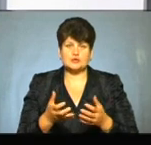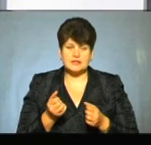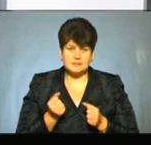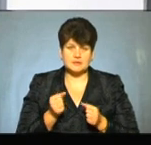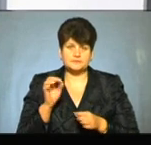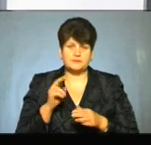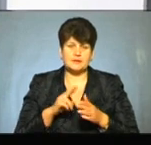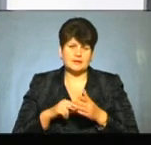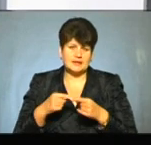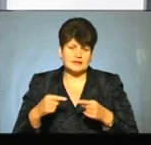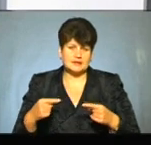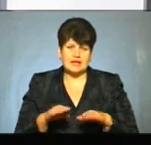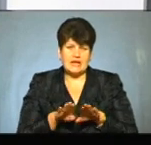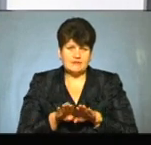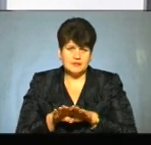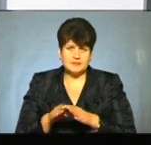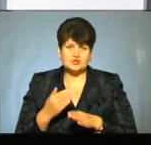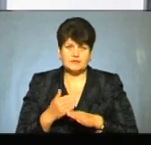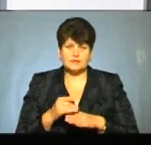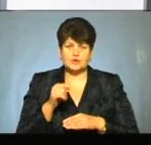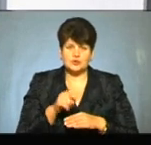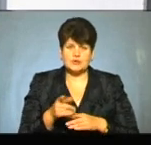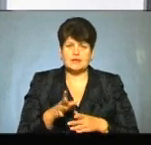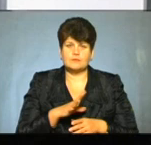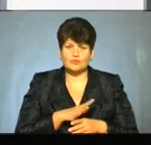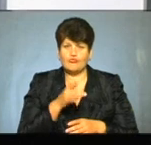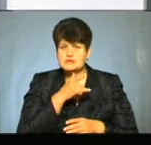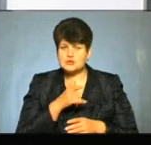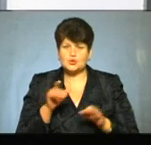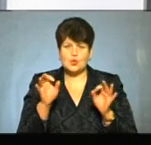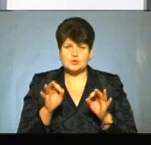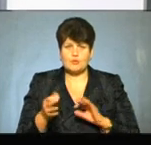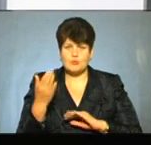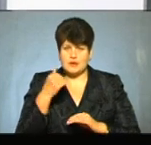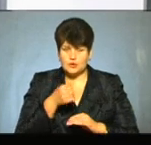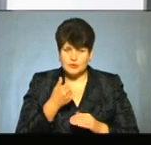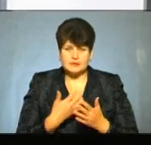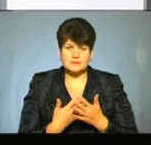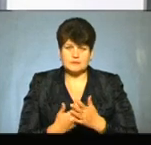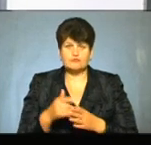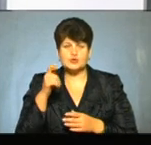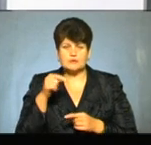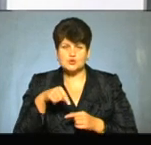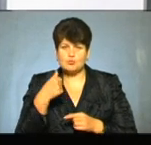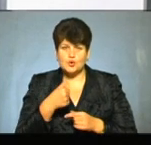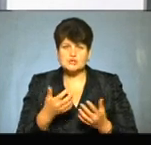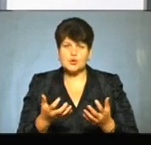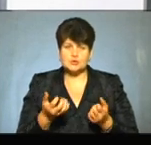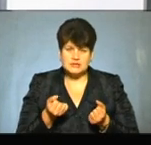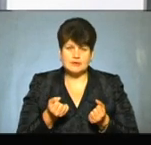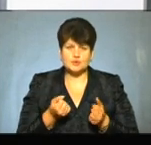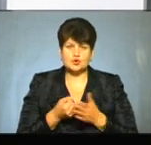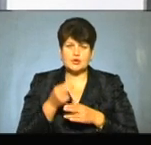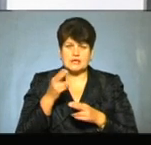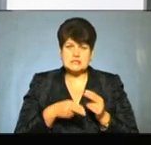кожного місяця рівними частками, від того, який був сезон в осінню попереднього року. Для прикладу, Чертків в цьому році до